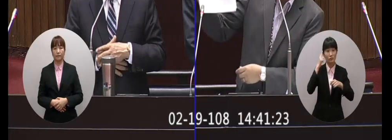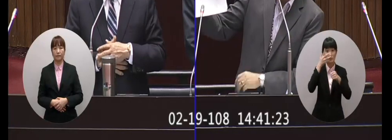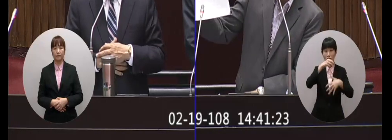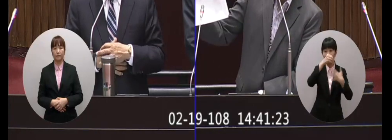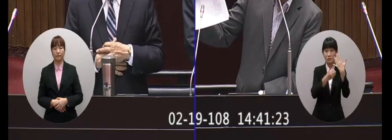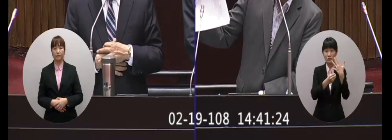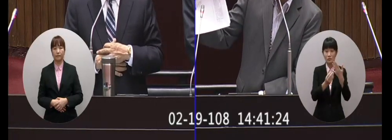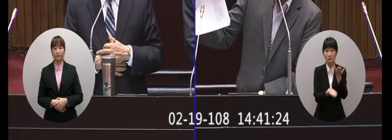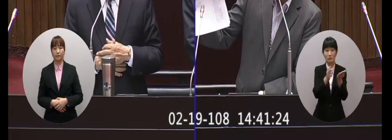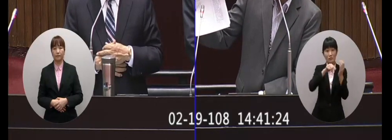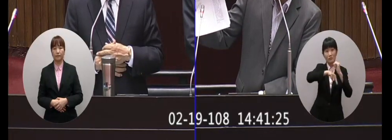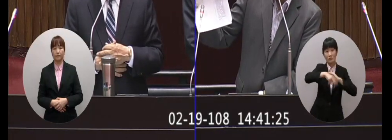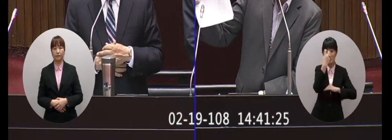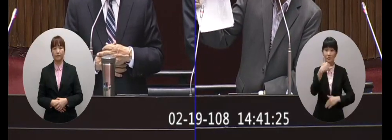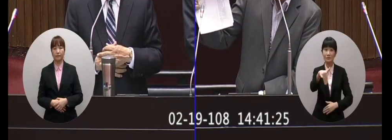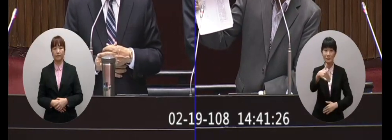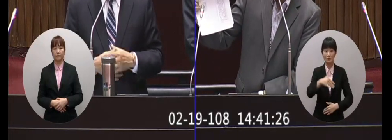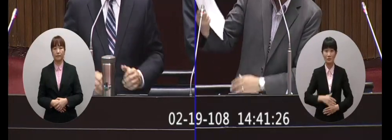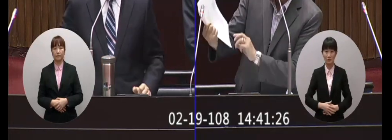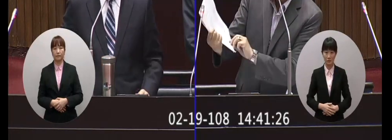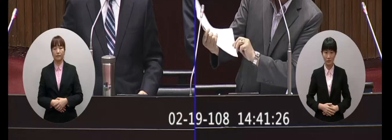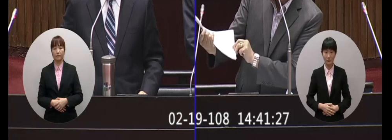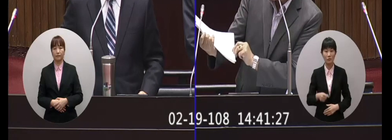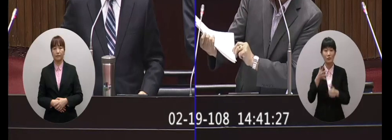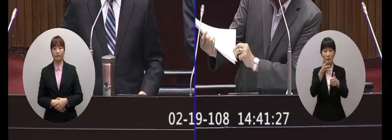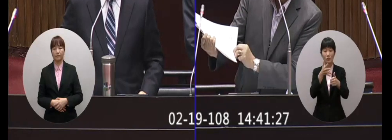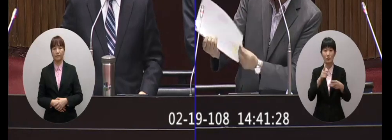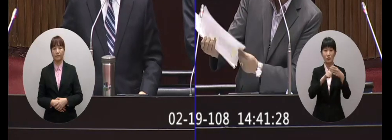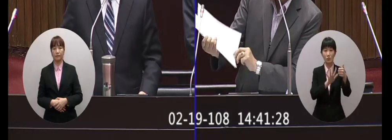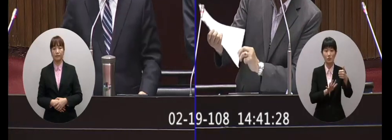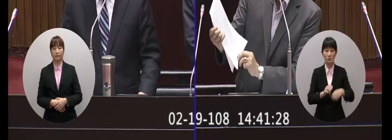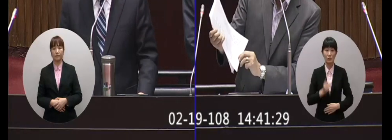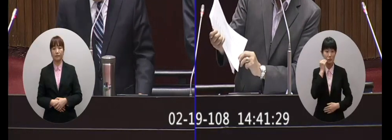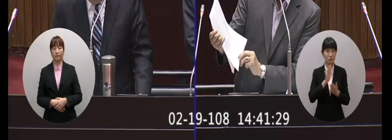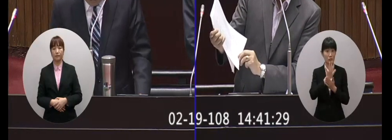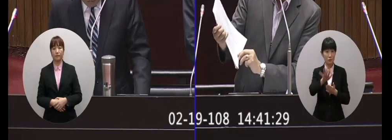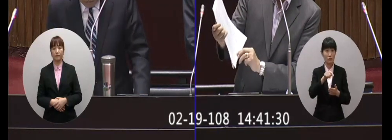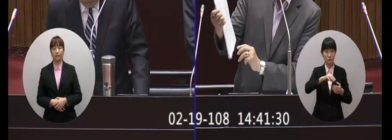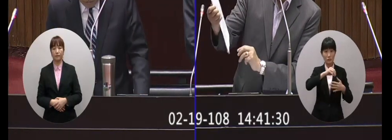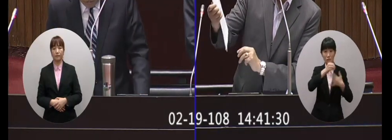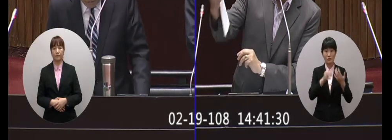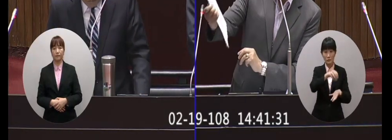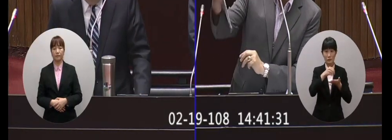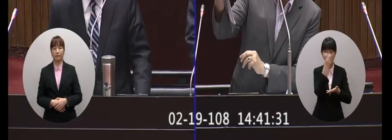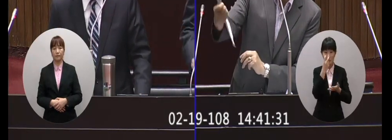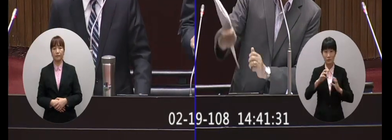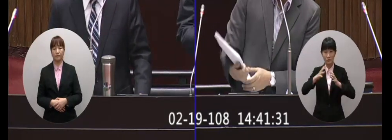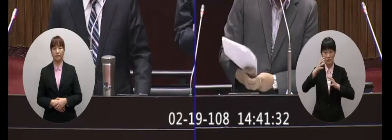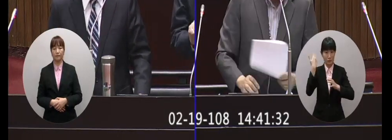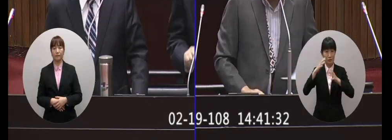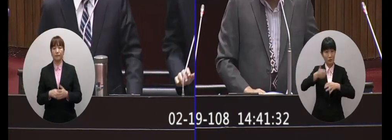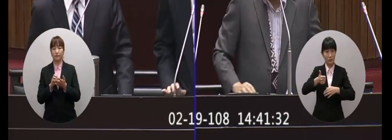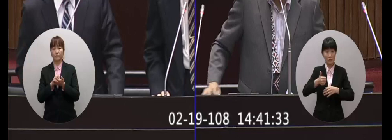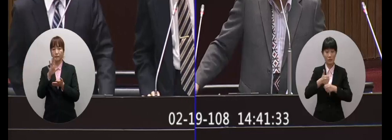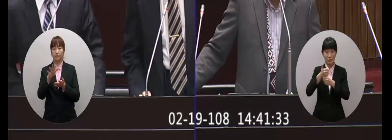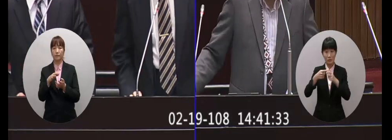這個條文也還沒在立法院審查還沒有審查那我要請教主委要來這個審查的話會不會適用到馬英九跟武頓一委